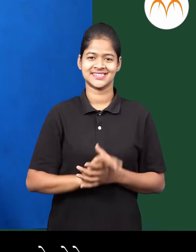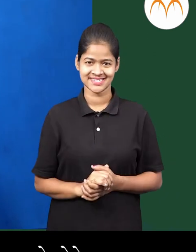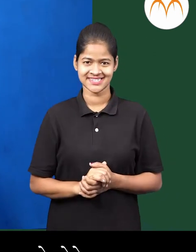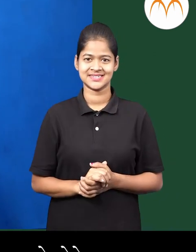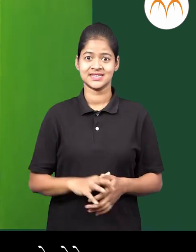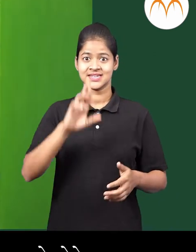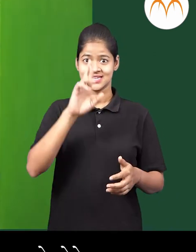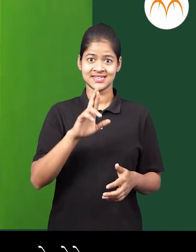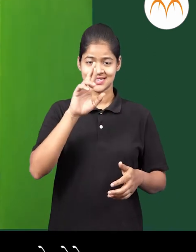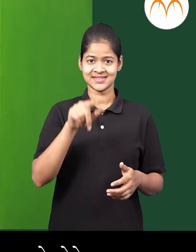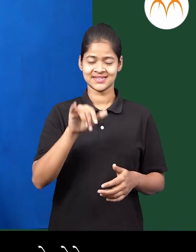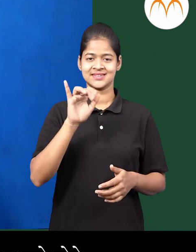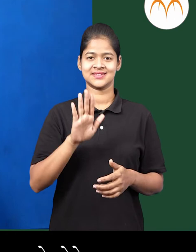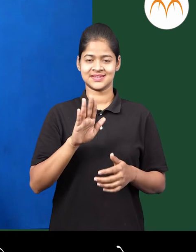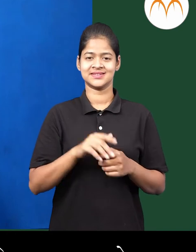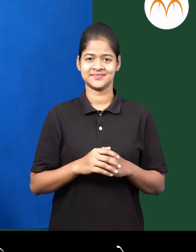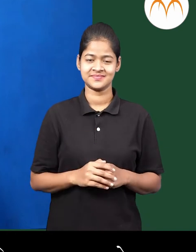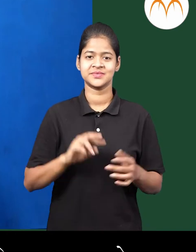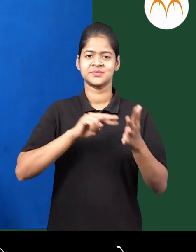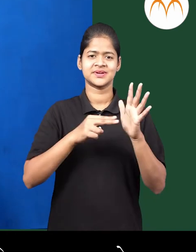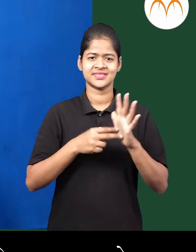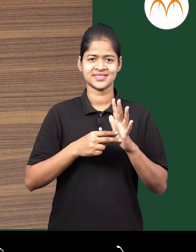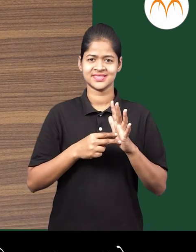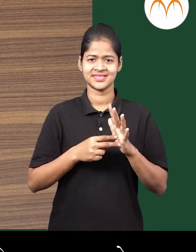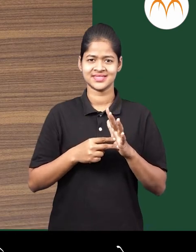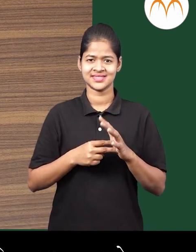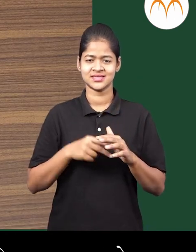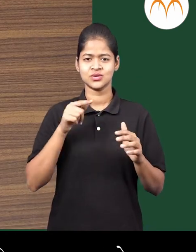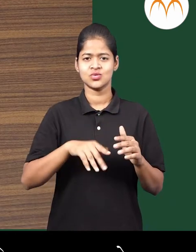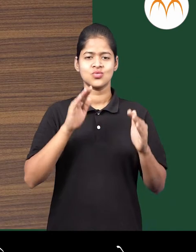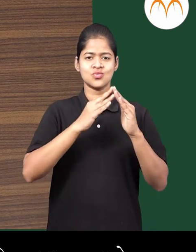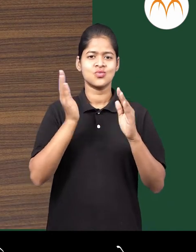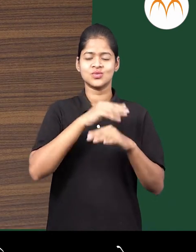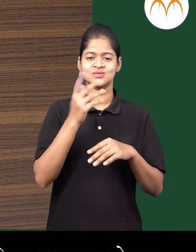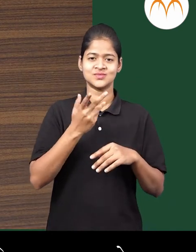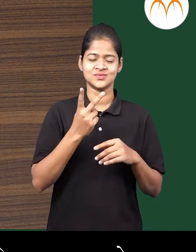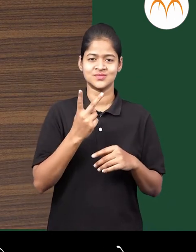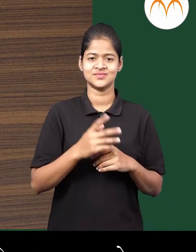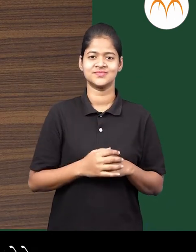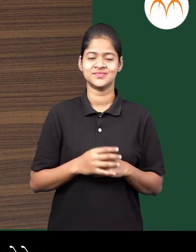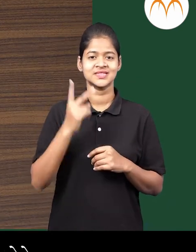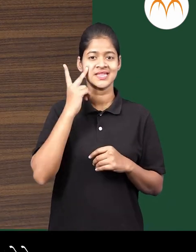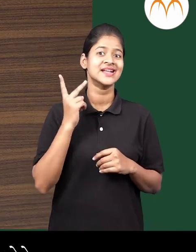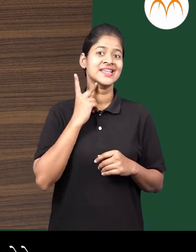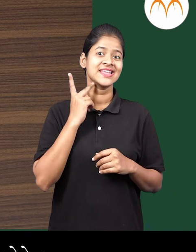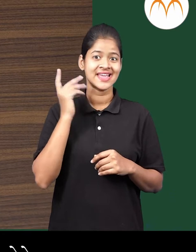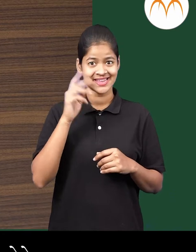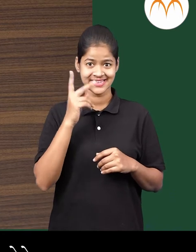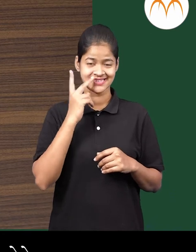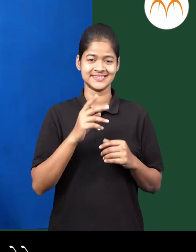कड़े काका काकु आलए होते वां तेवा अपले चोगांद चाठी टु वााटी मदे चूड़ा आंडला होतास्न आणी चमसे पण आणली